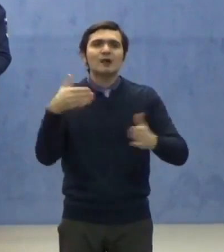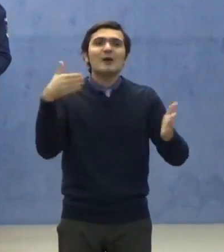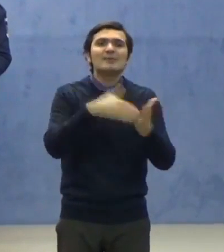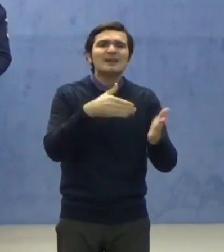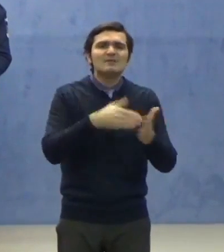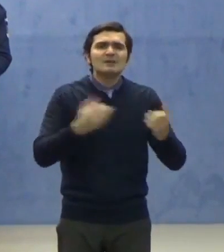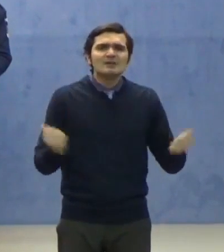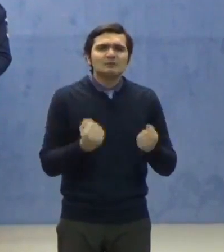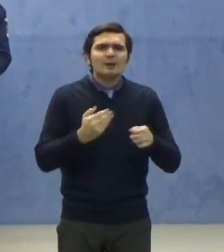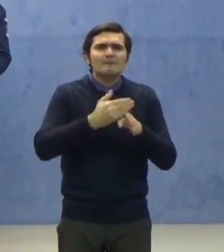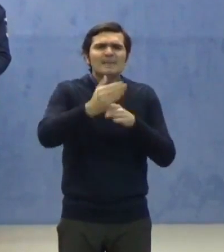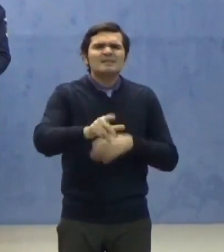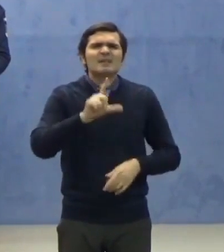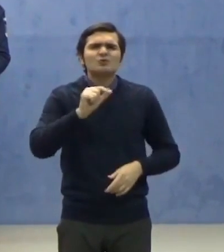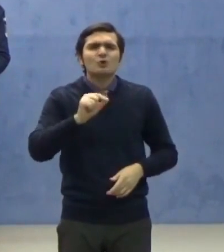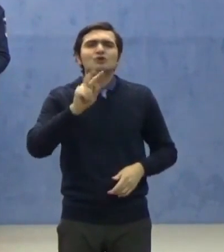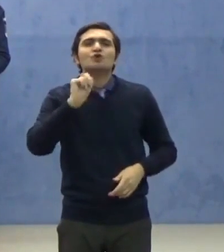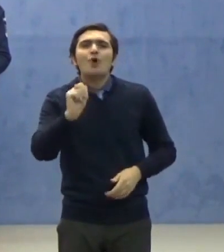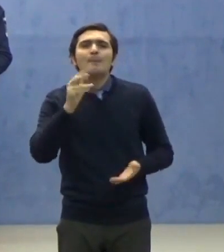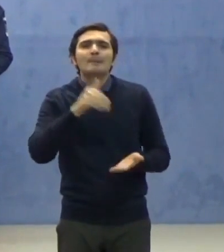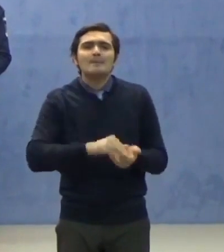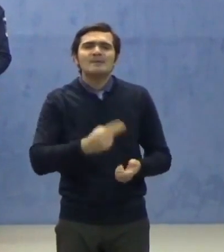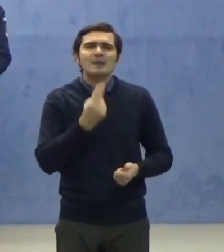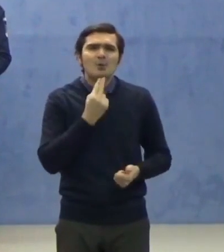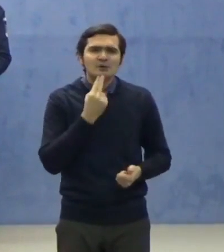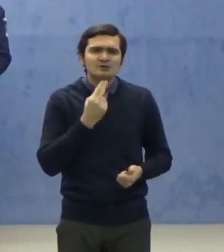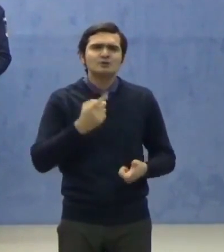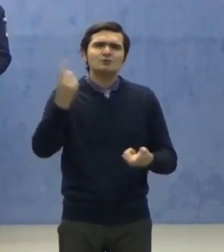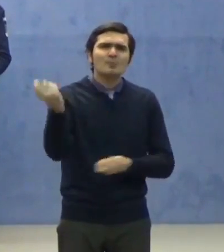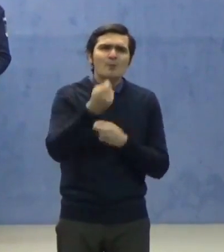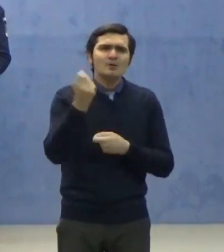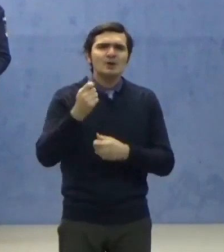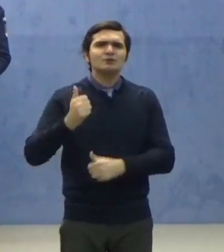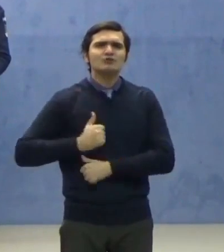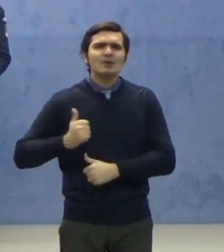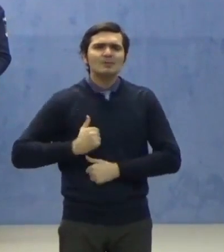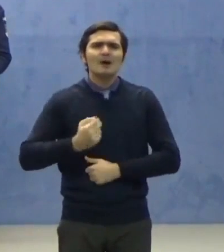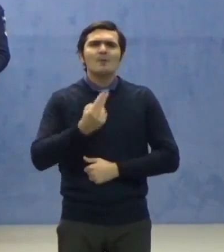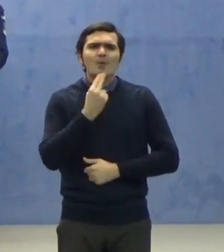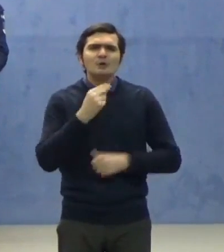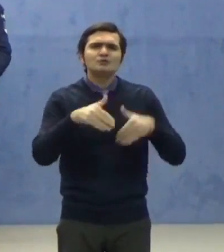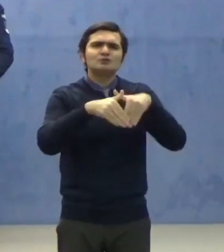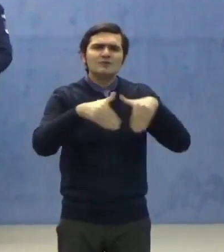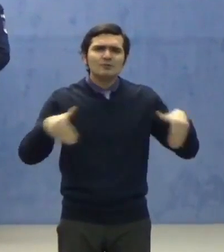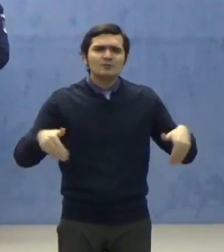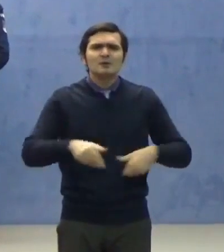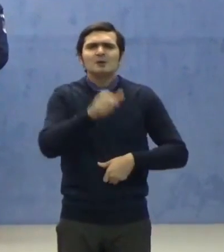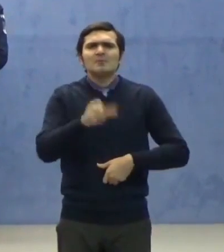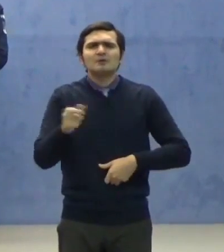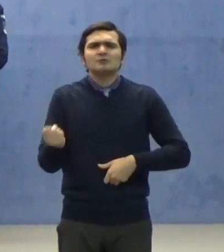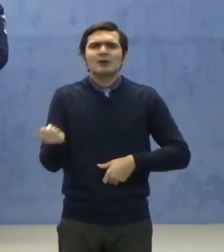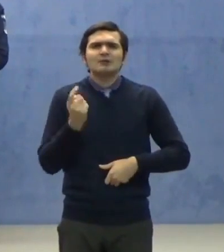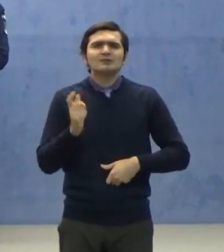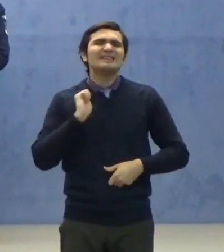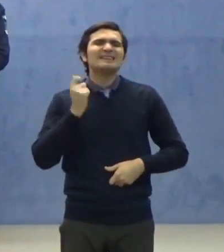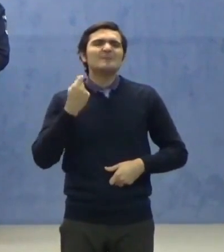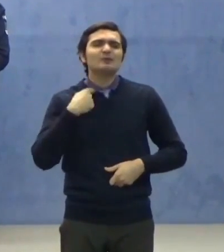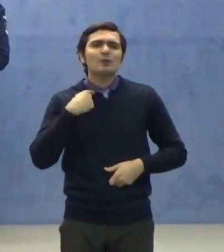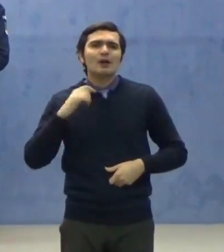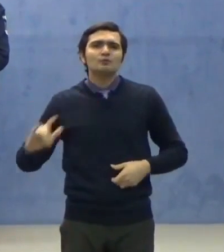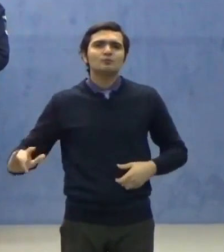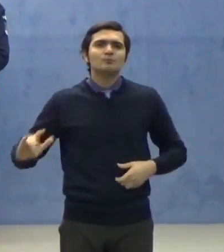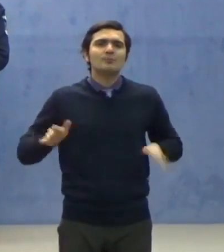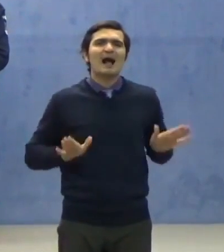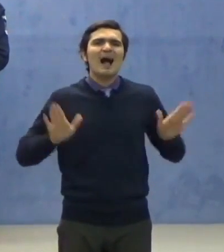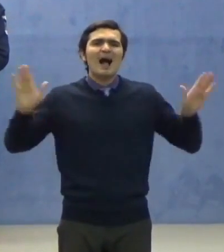polițiști, pompieri, jandarmi, polițiști de frontieră, personal al Inspectoratului General al Aviației și